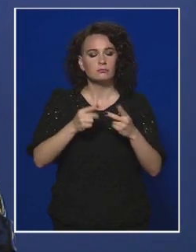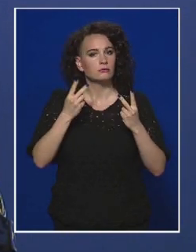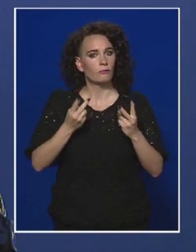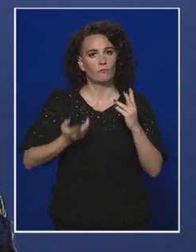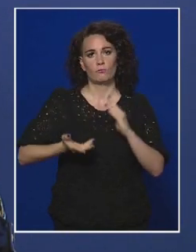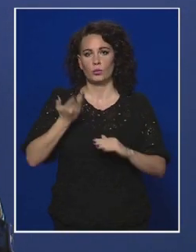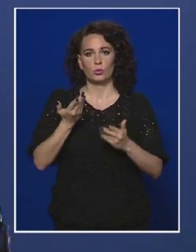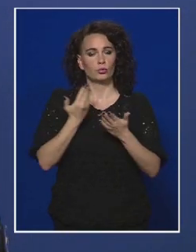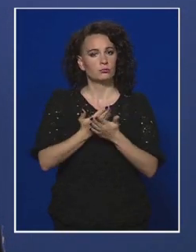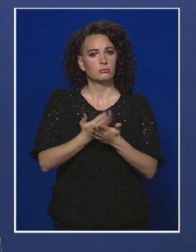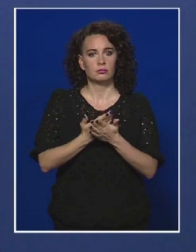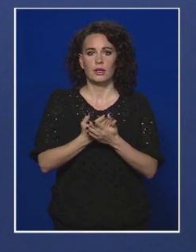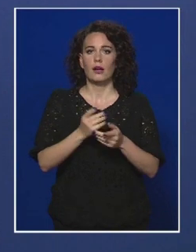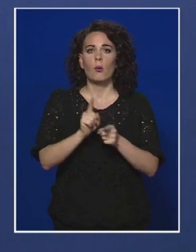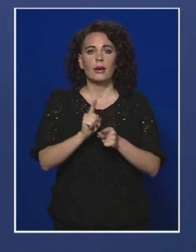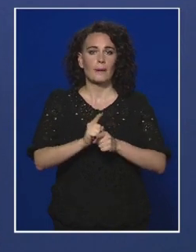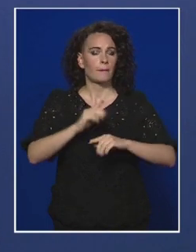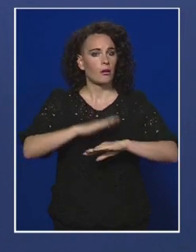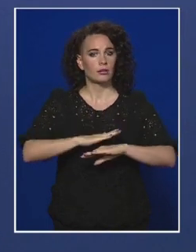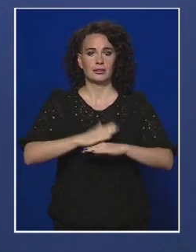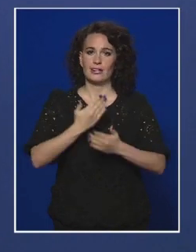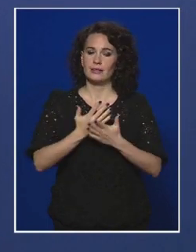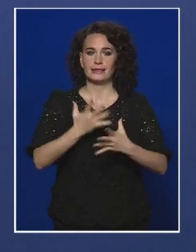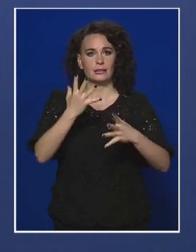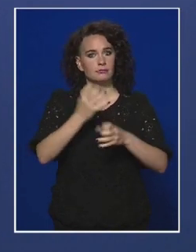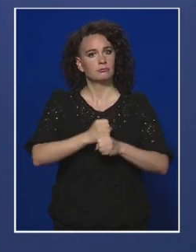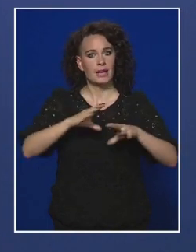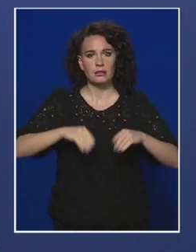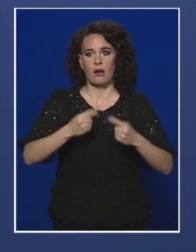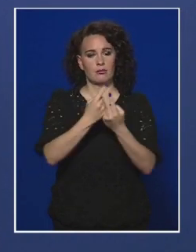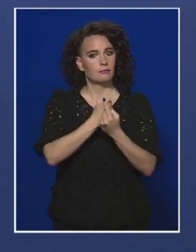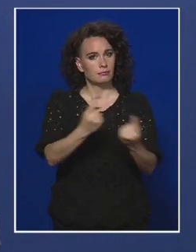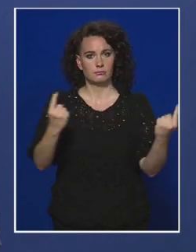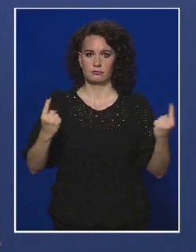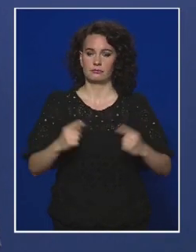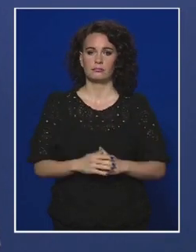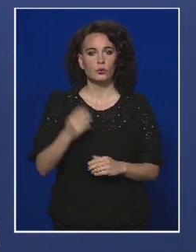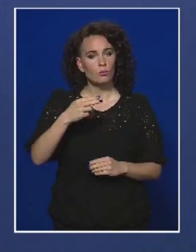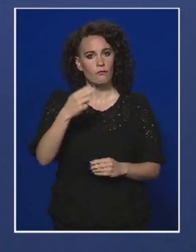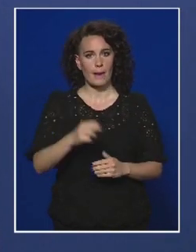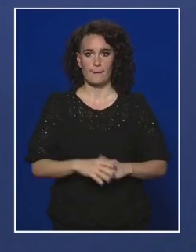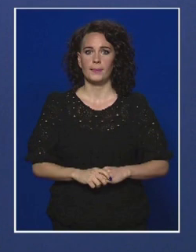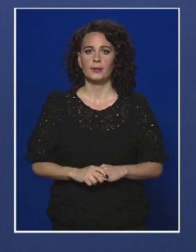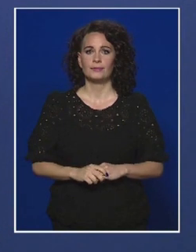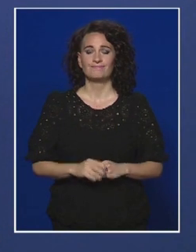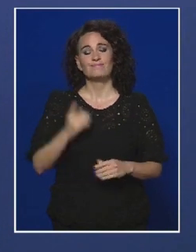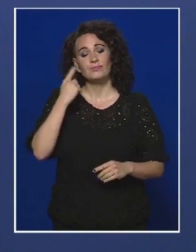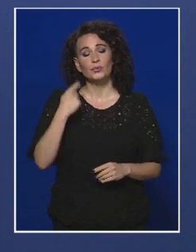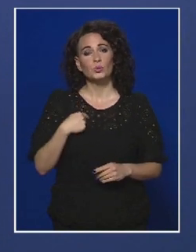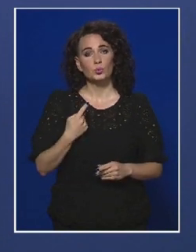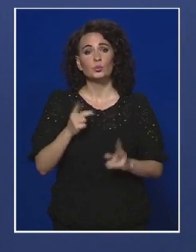azok között a magatartási szabályok között, amelyeket mindenki betart továbbra is, hiszen tudjuk, hogy